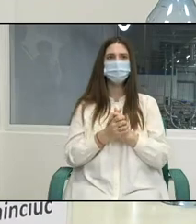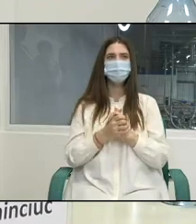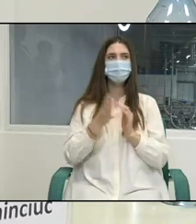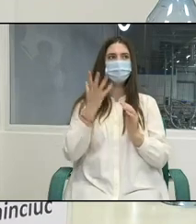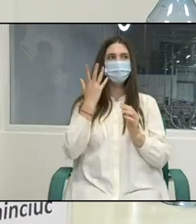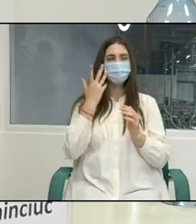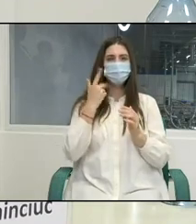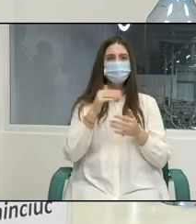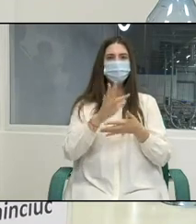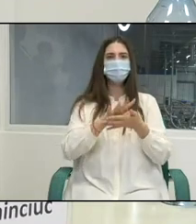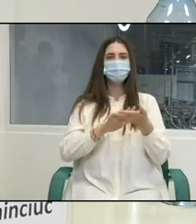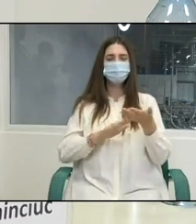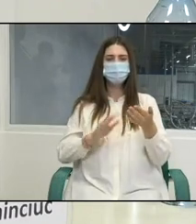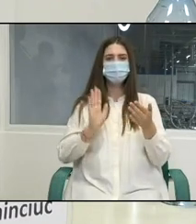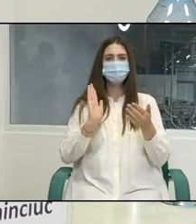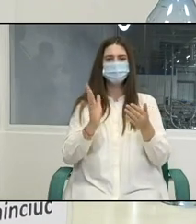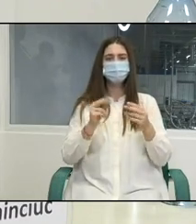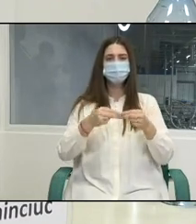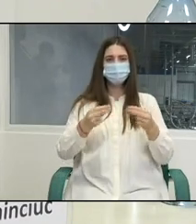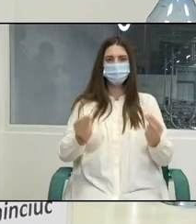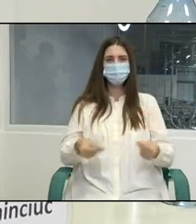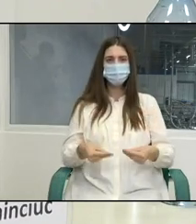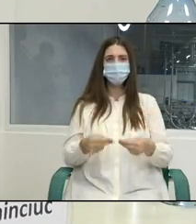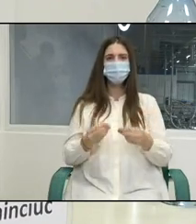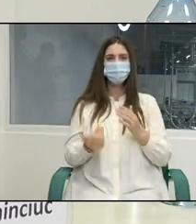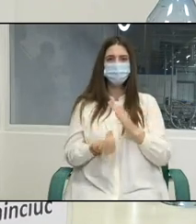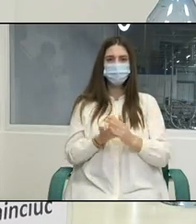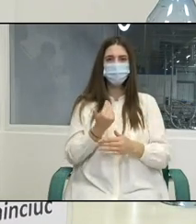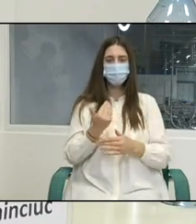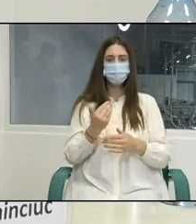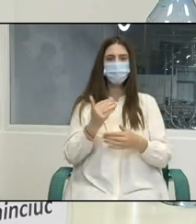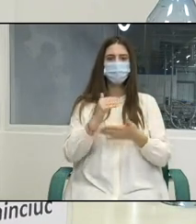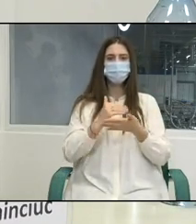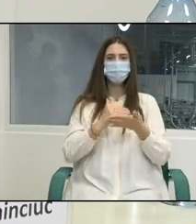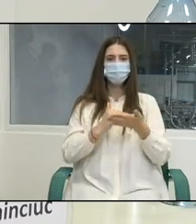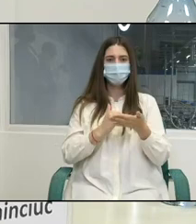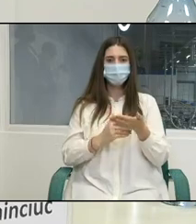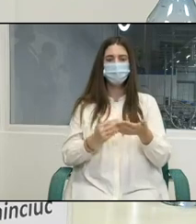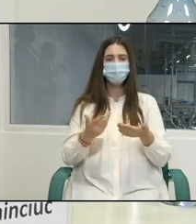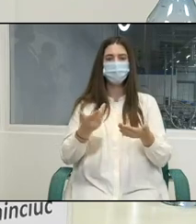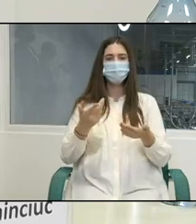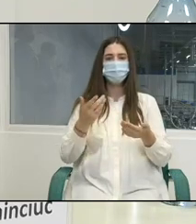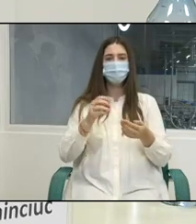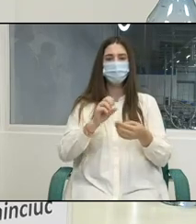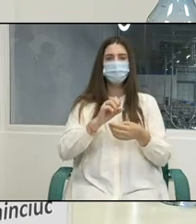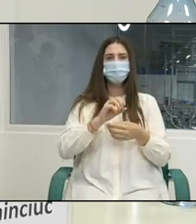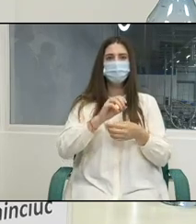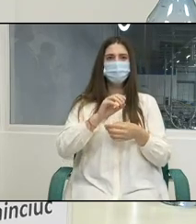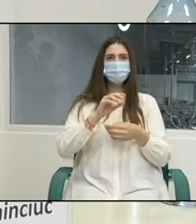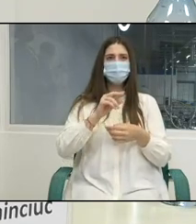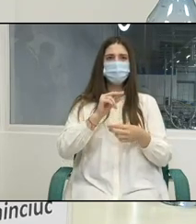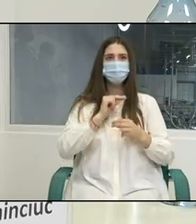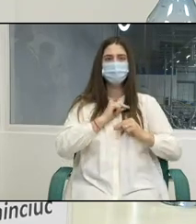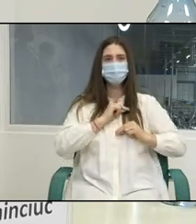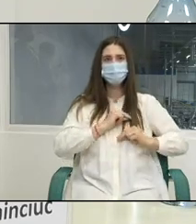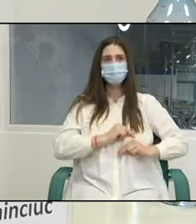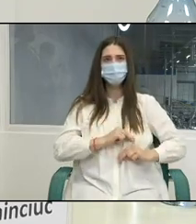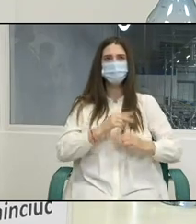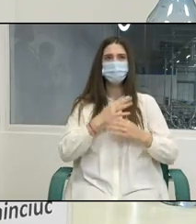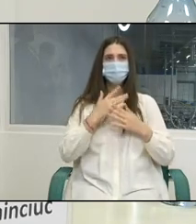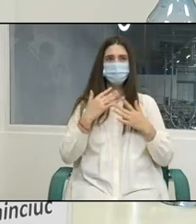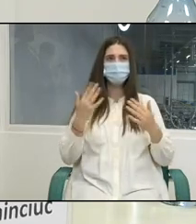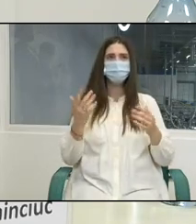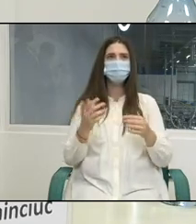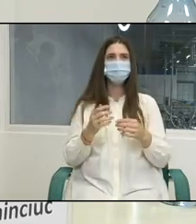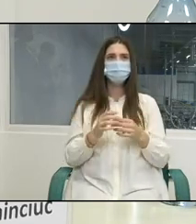când urmează să fie semnat noul program de țară privind munca decentă, se marchează Ziua Mondiale a